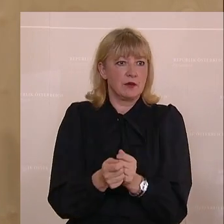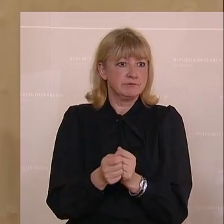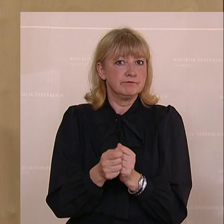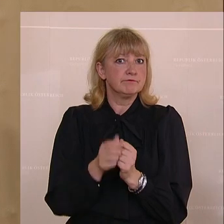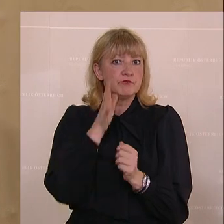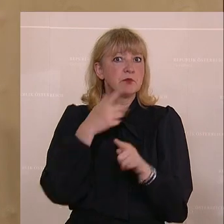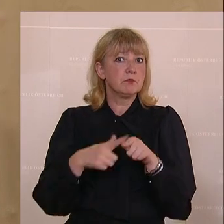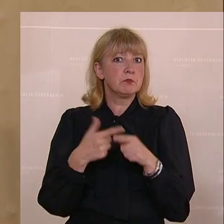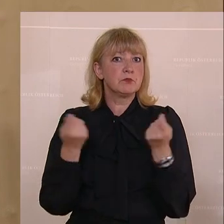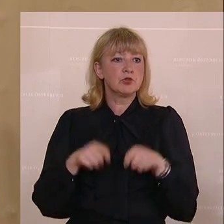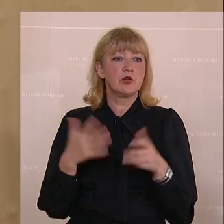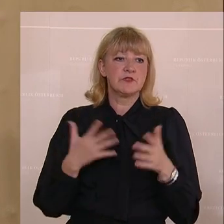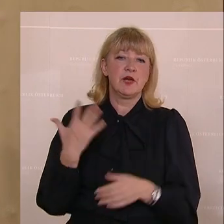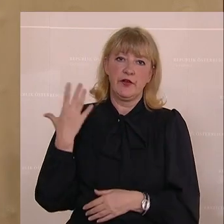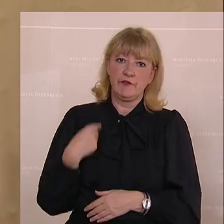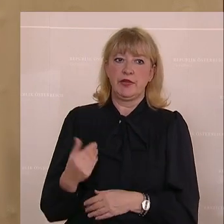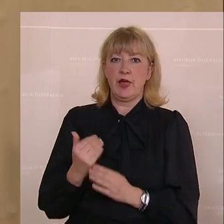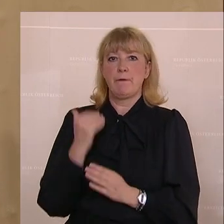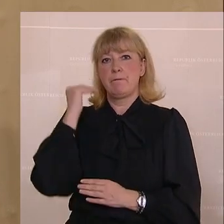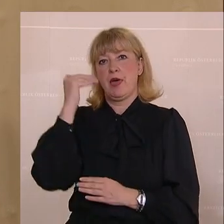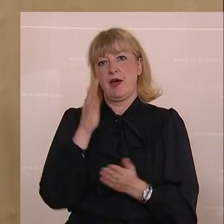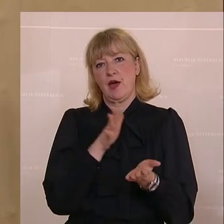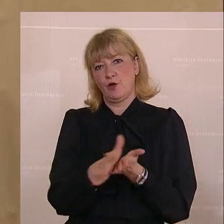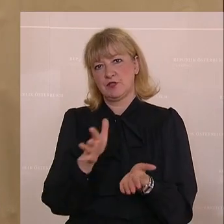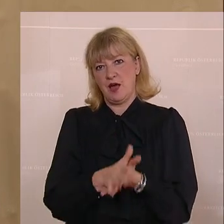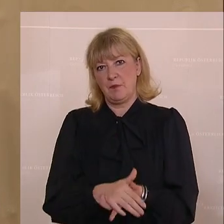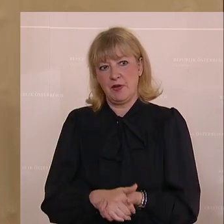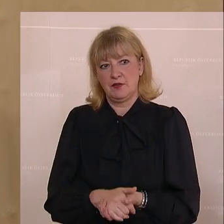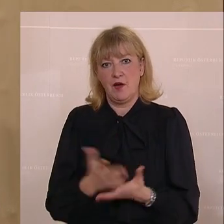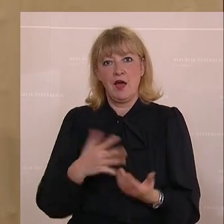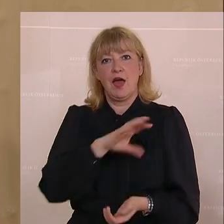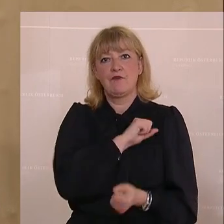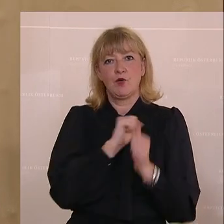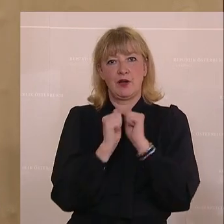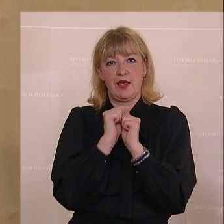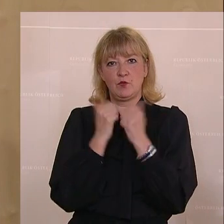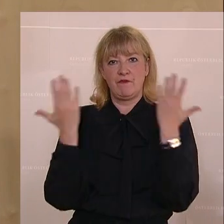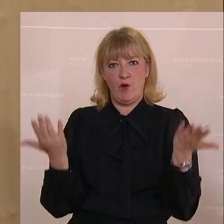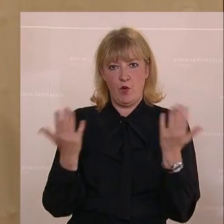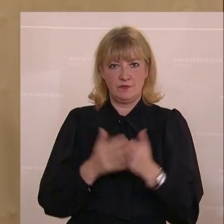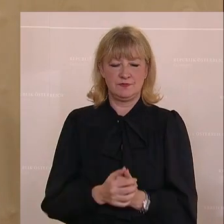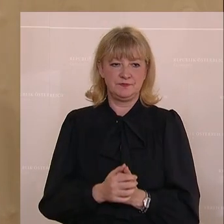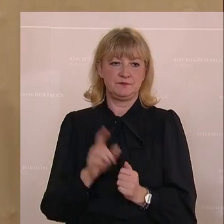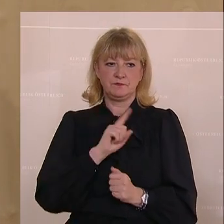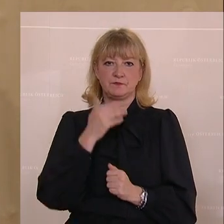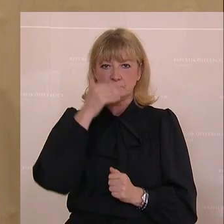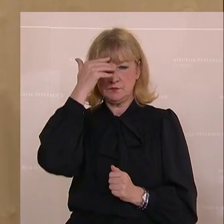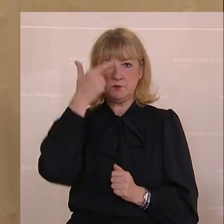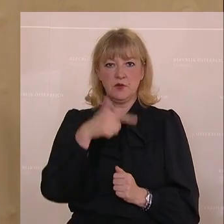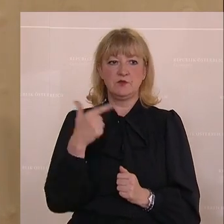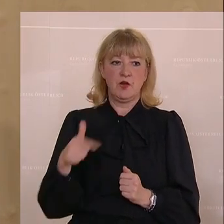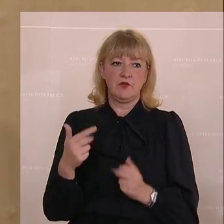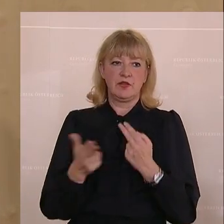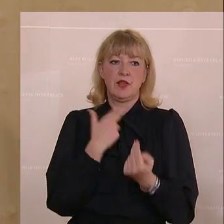beschlossen wird, sind schon wieder mehr Ausgaben ohne irgendeine Erfolgsrechnung. Wir haben bis zum Sommer 2022